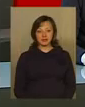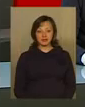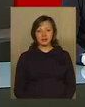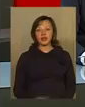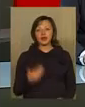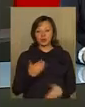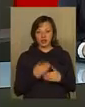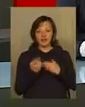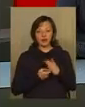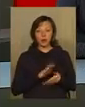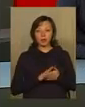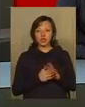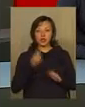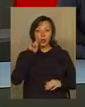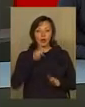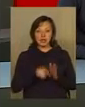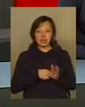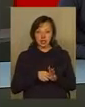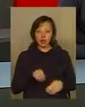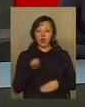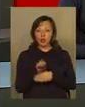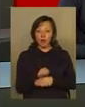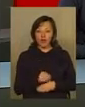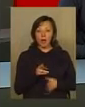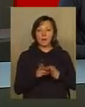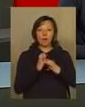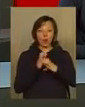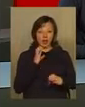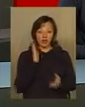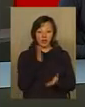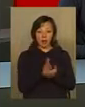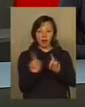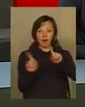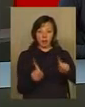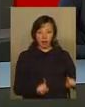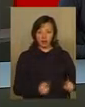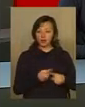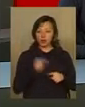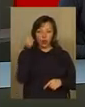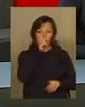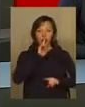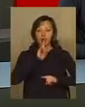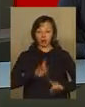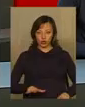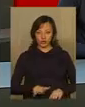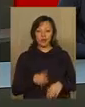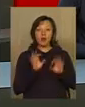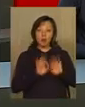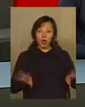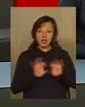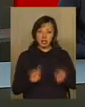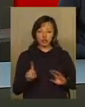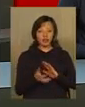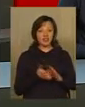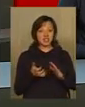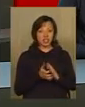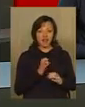І вже відома позиція «Укрзалізниці». Отже, додаткових потягів у напрямку Карпат на новорічні свята цього року не буде. Там пояснили, що не